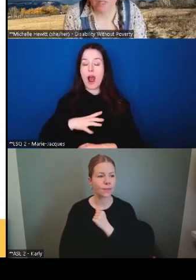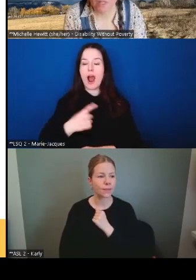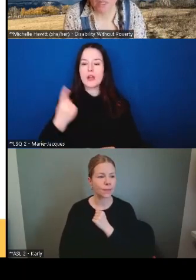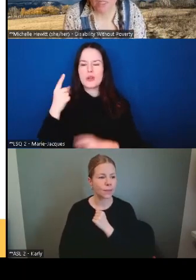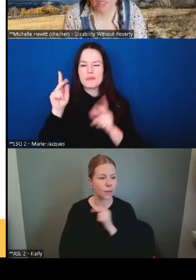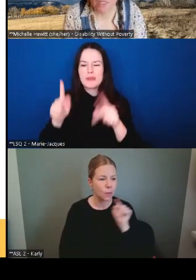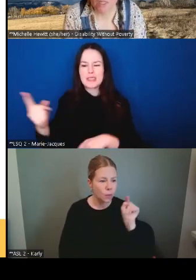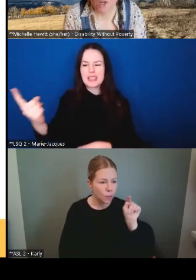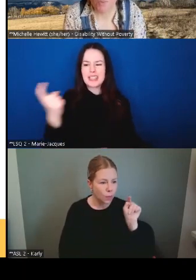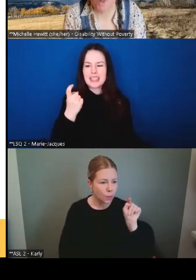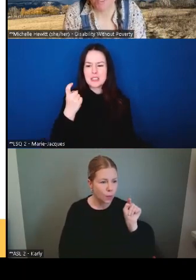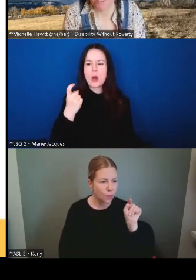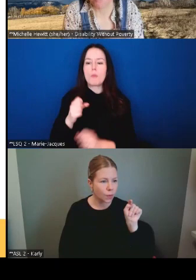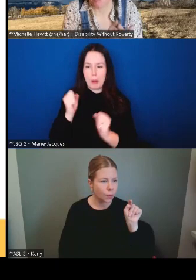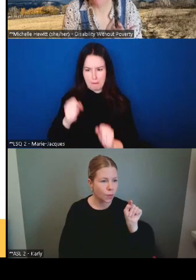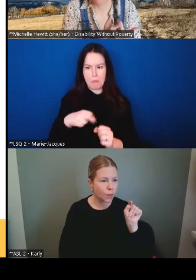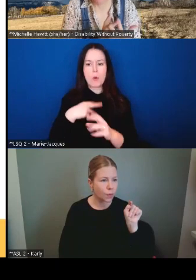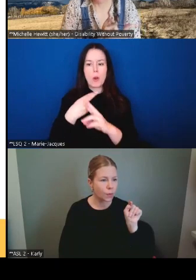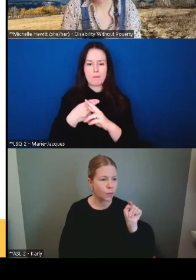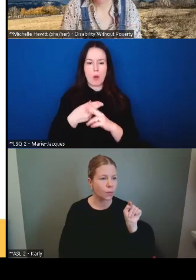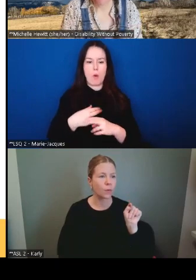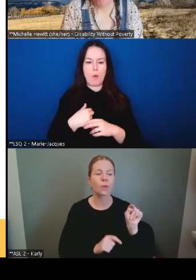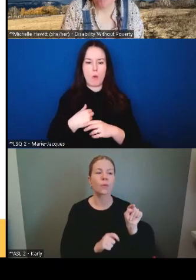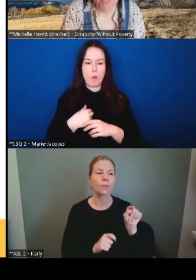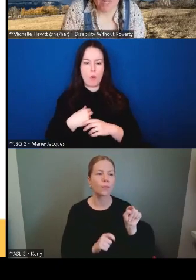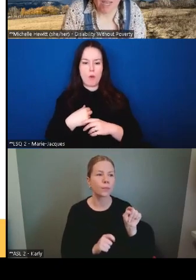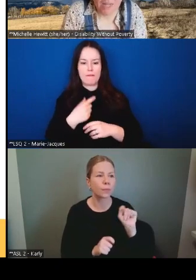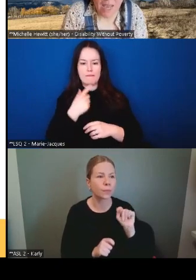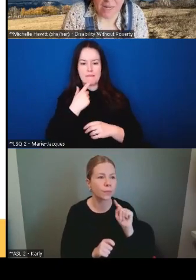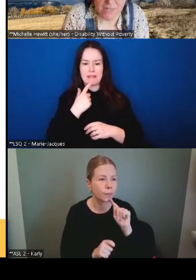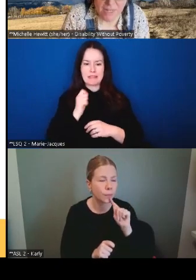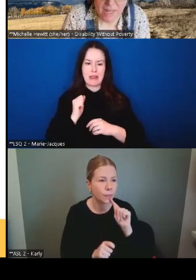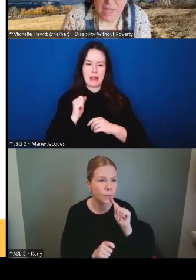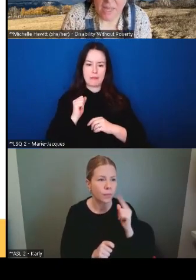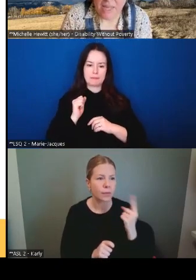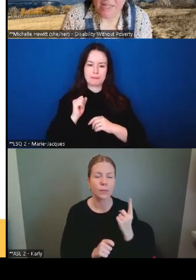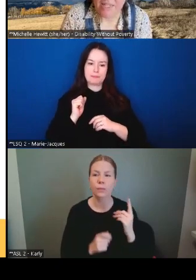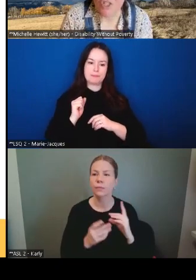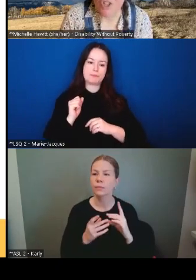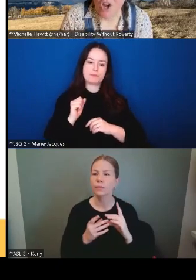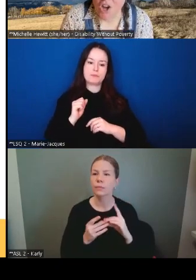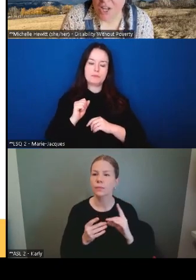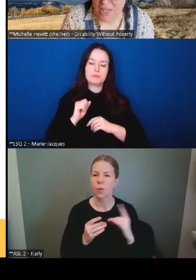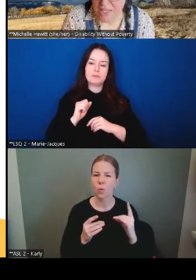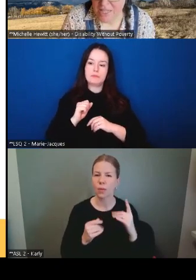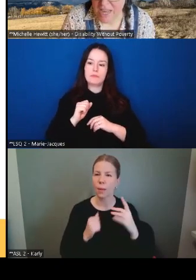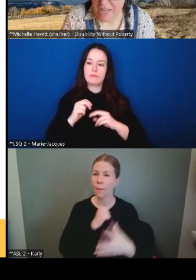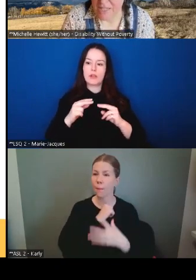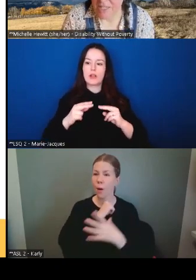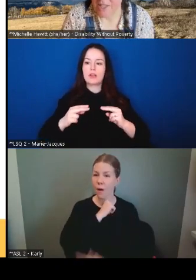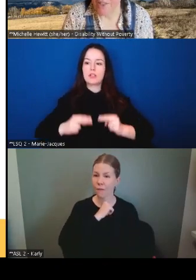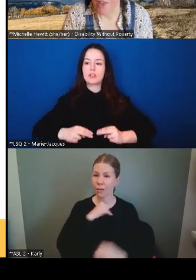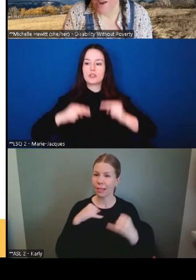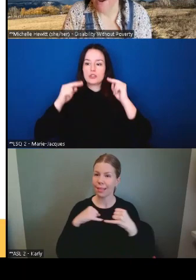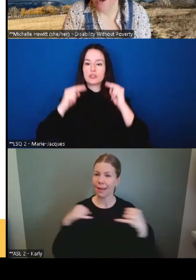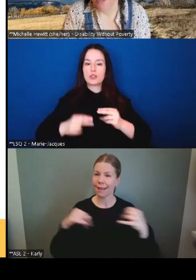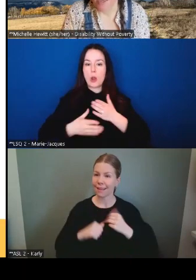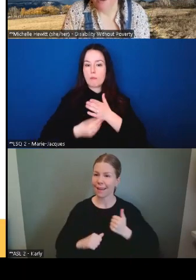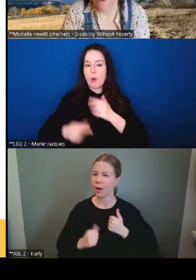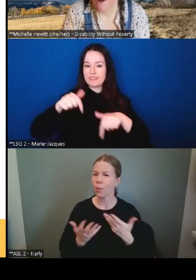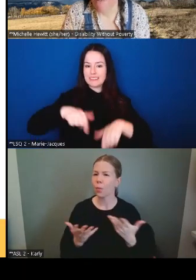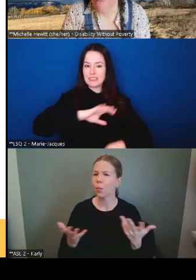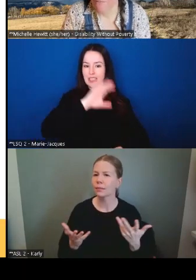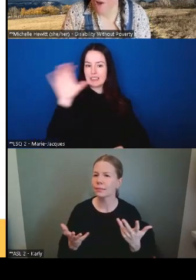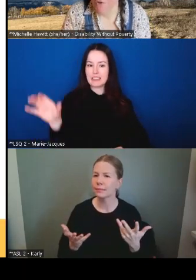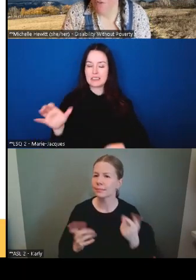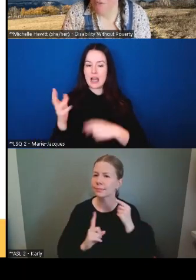posé une question et je peux y répondre facilement. « Quel est le seuil de pauvreté au Canada? »